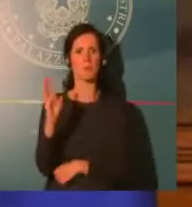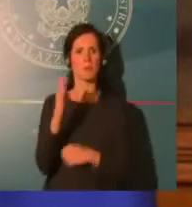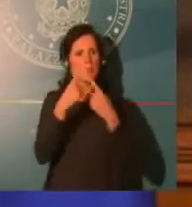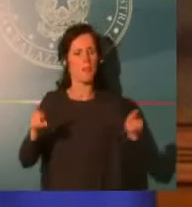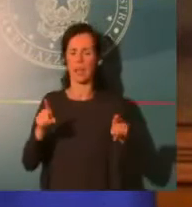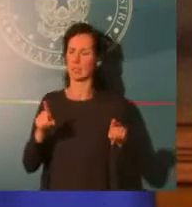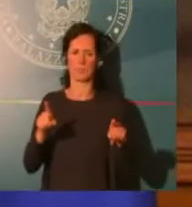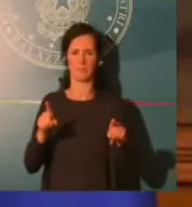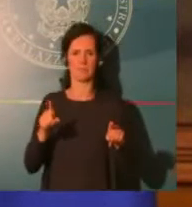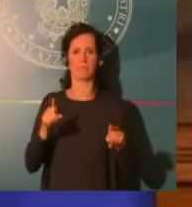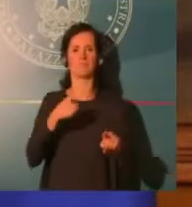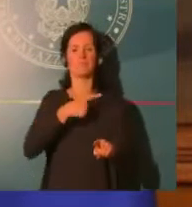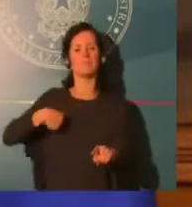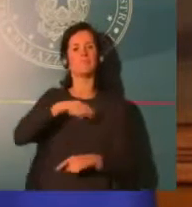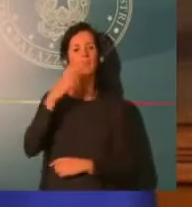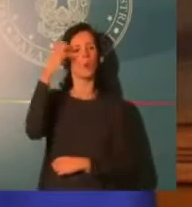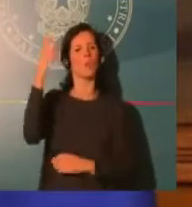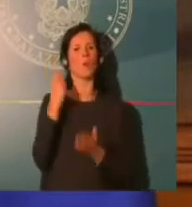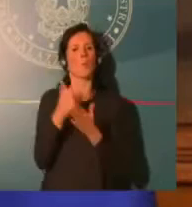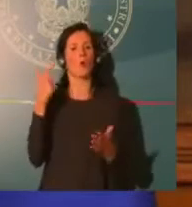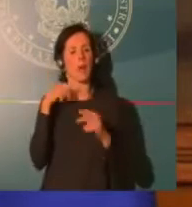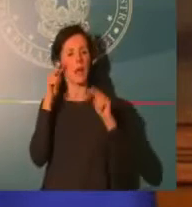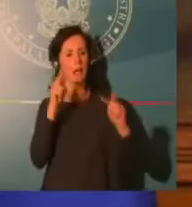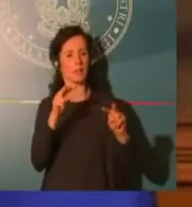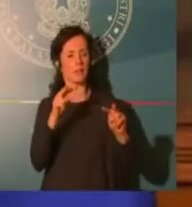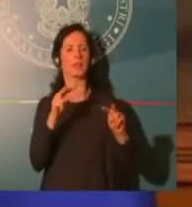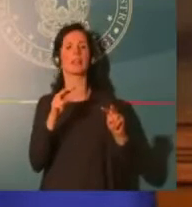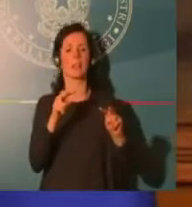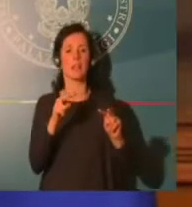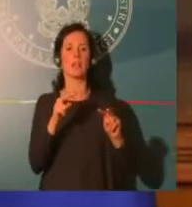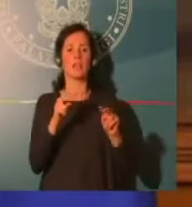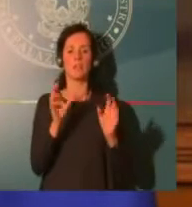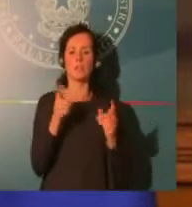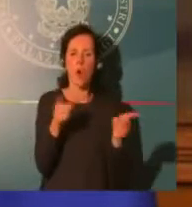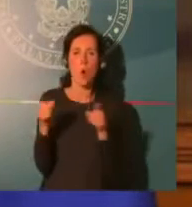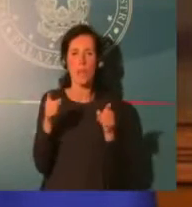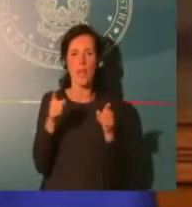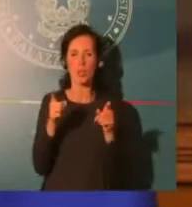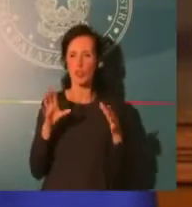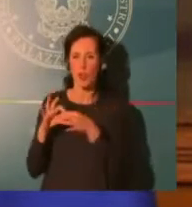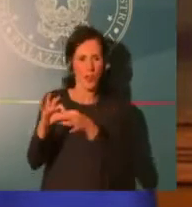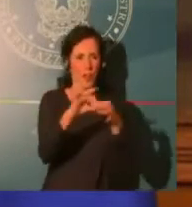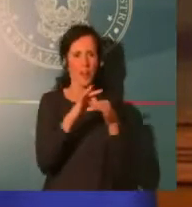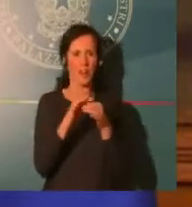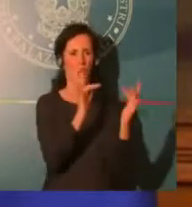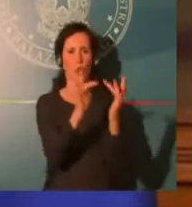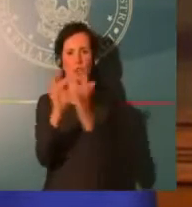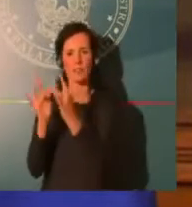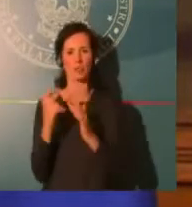le tante occasioni di contatto che caratterizzano la nostra vita sociale, economica e culturale.